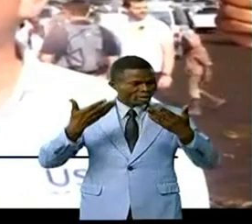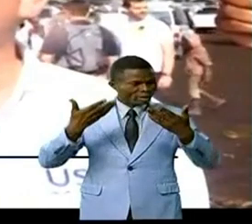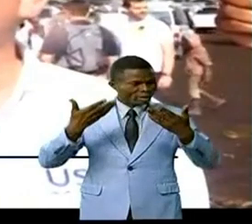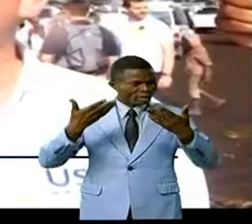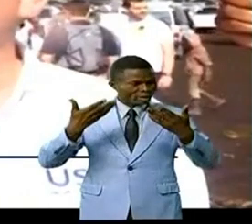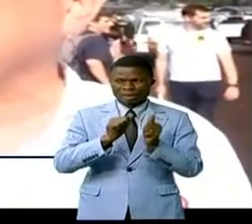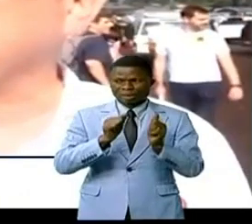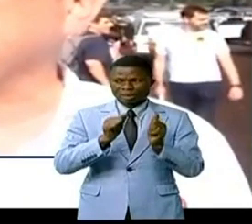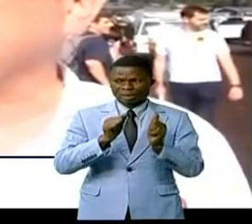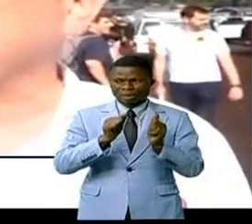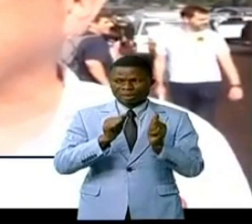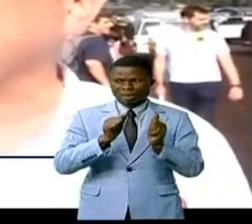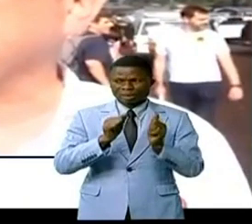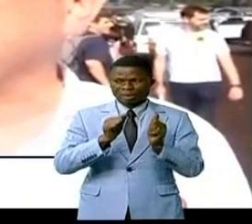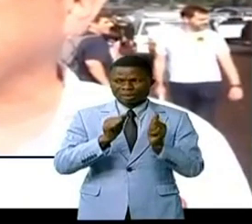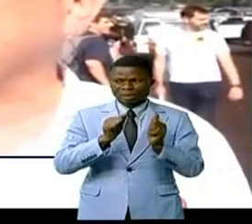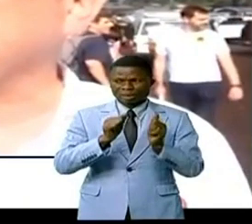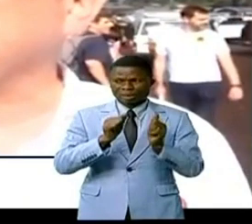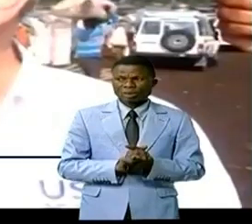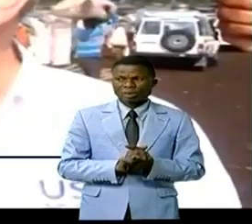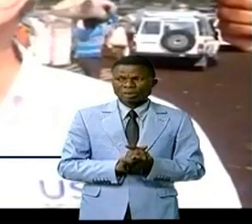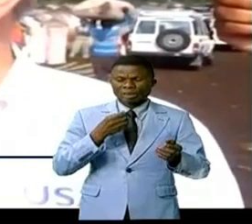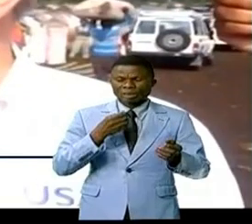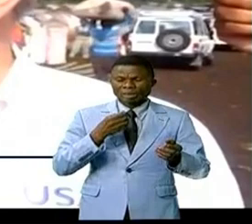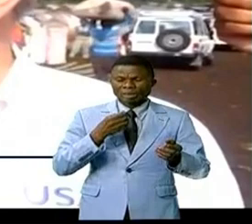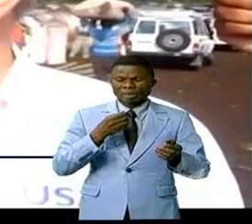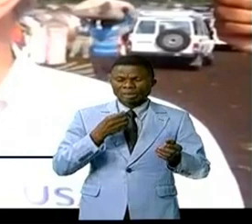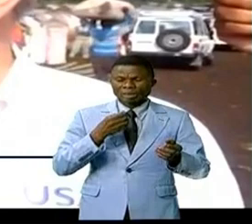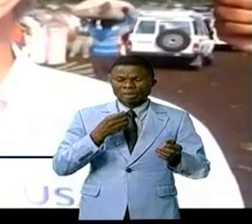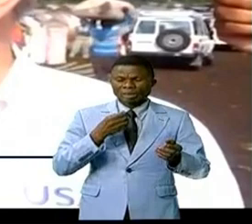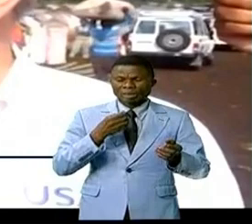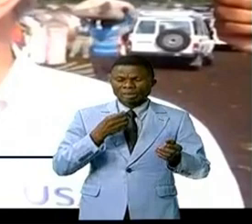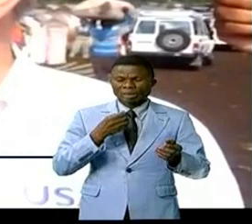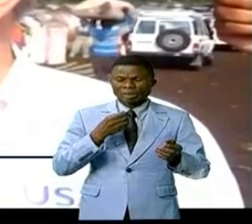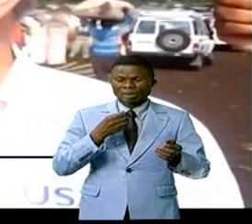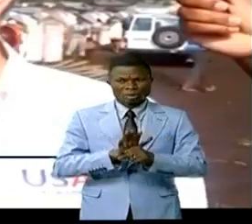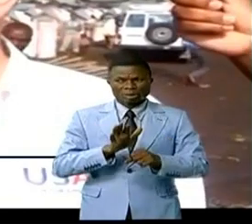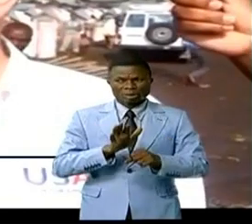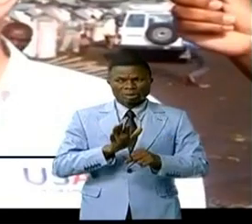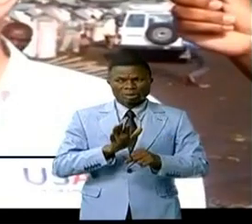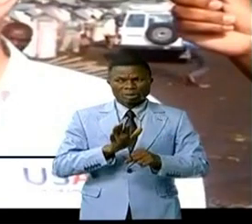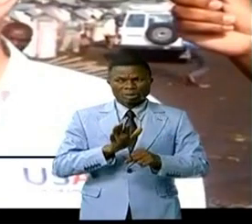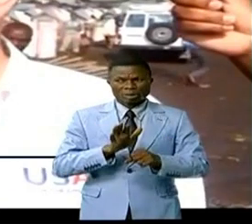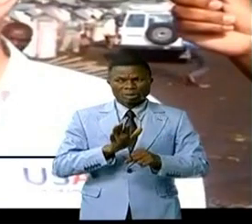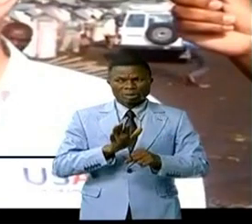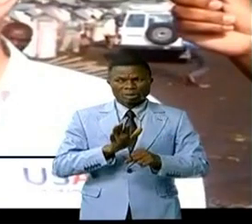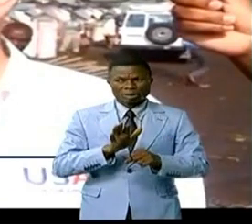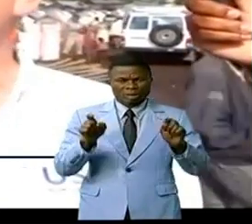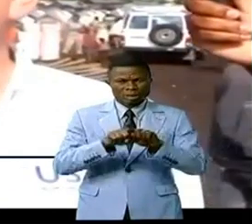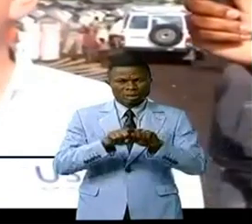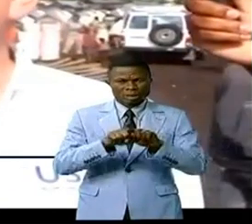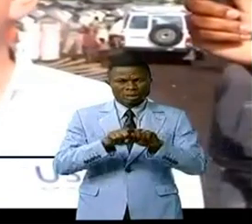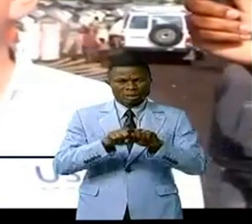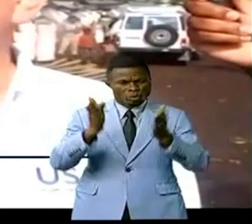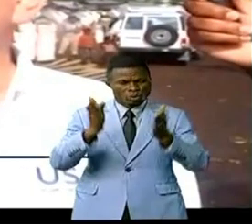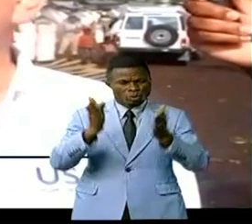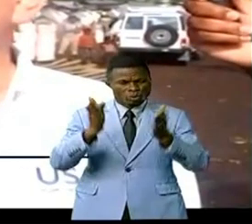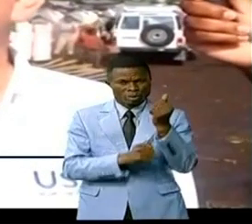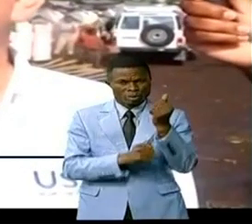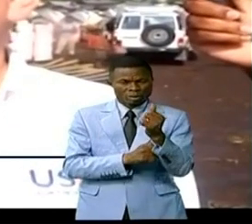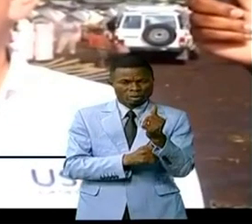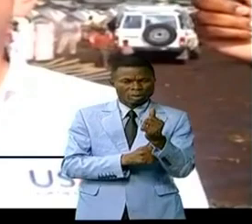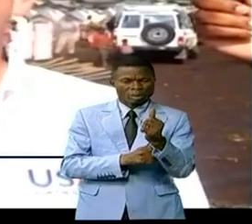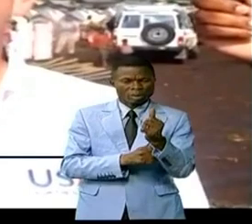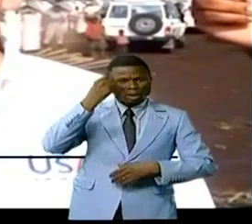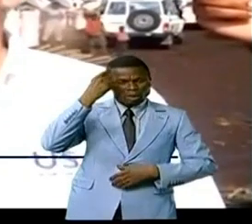populations il faut comprendre de la situation et voir la situation parler un peu avec les populations et vraiment comprendre